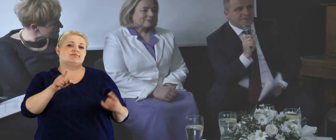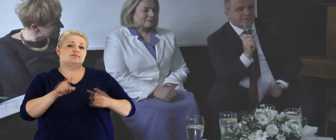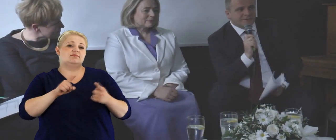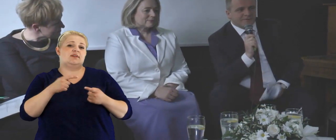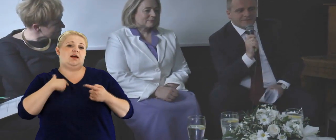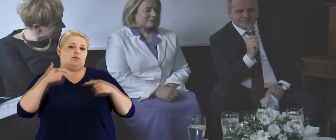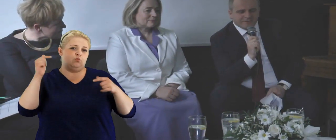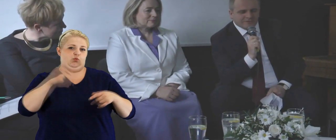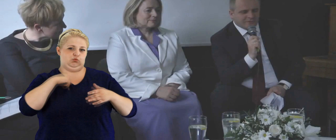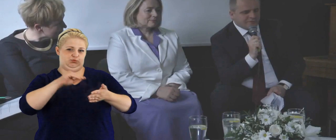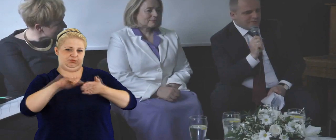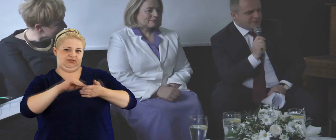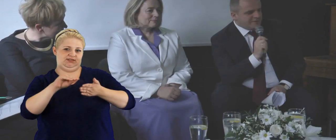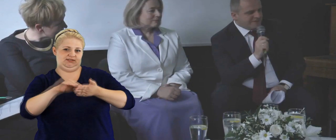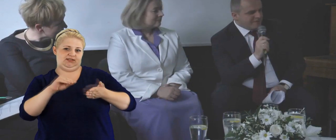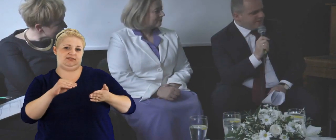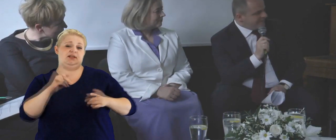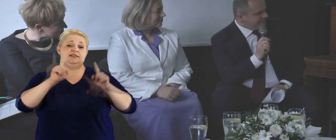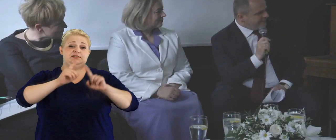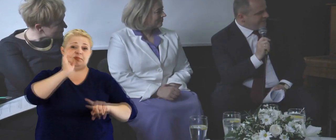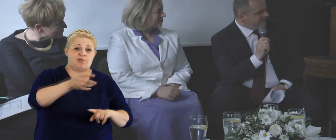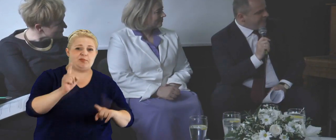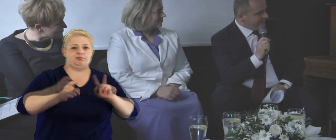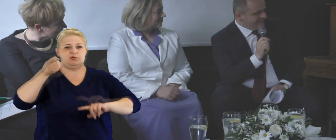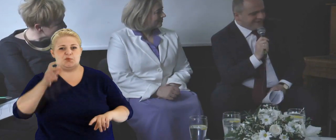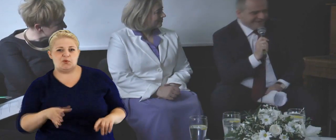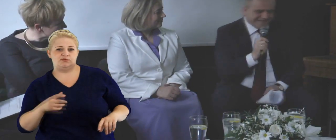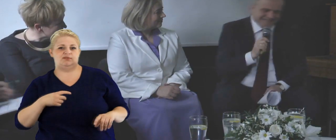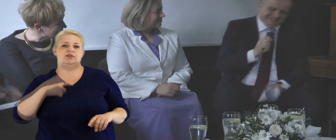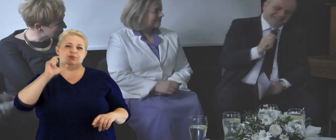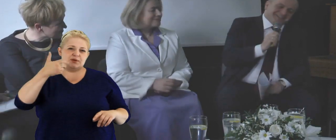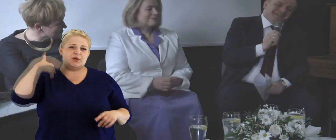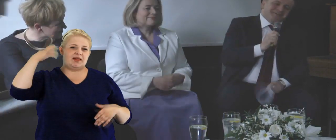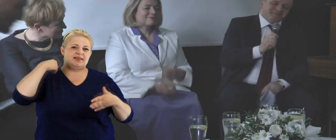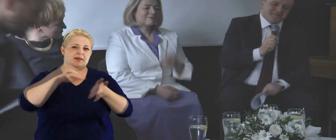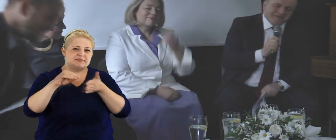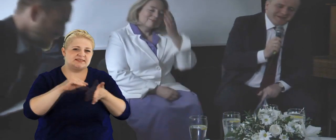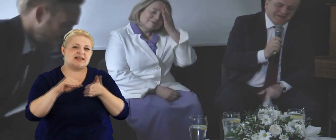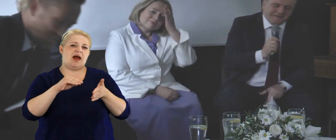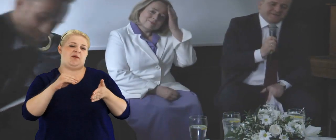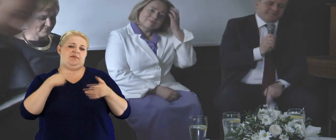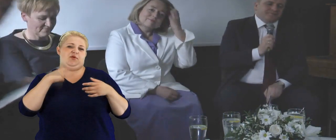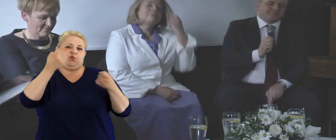coś tam napisałem, czego nie do końca pamiętam. Ja wiem, tak, tak, tak, tak.